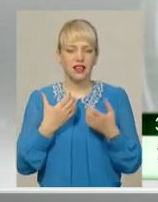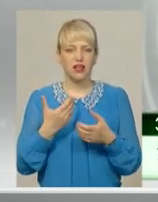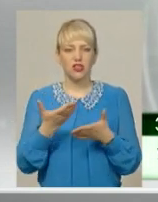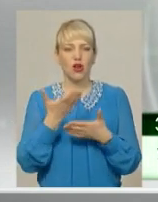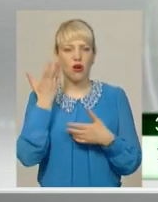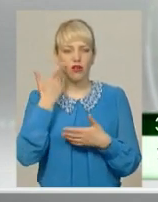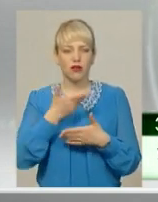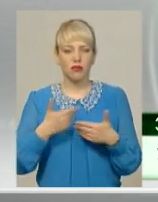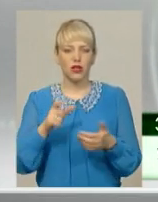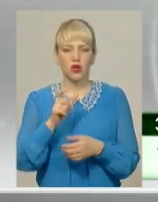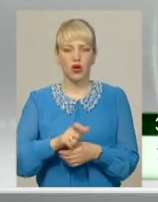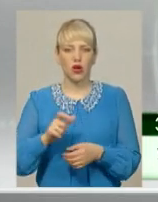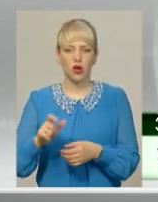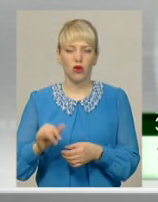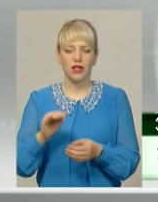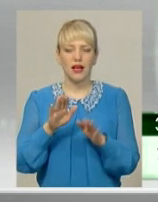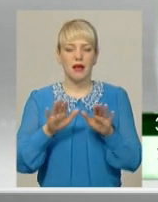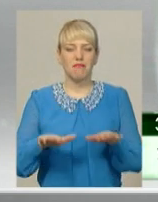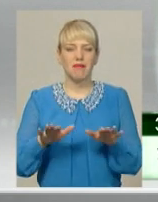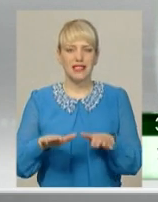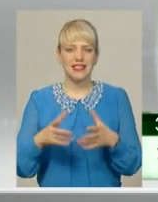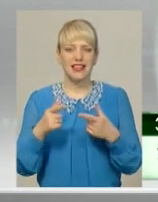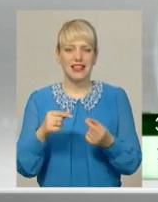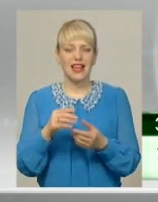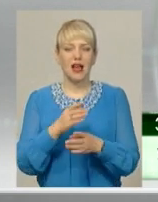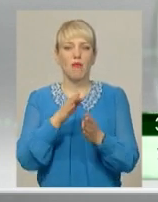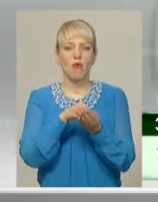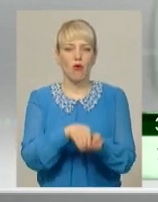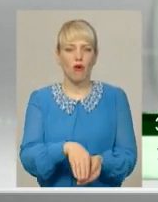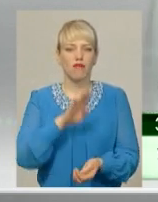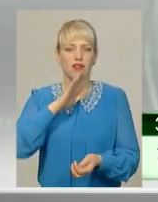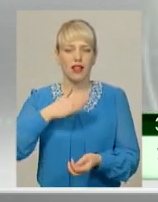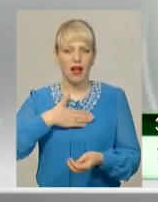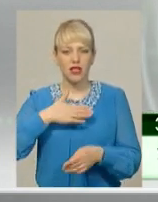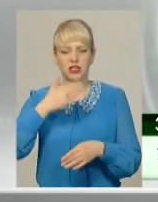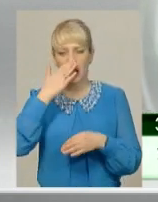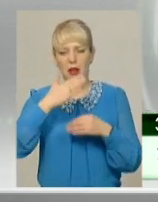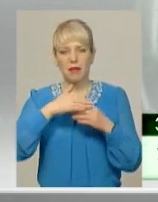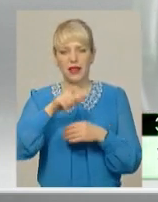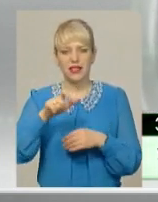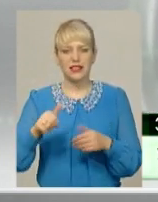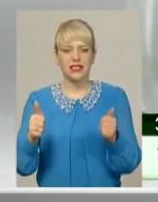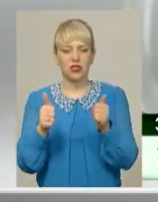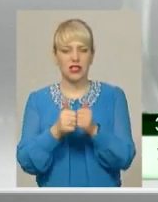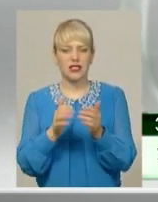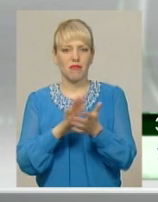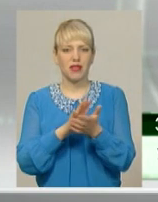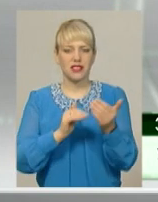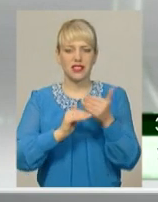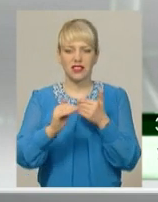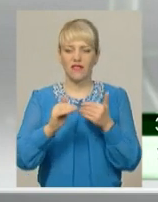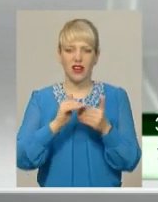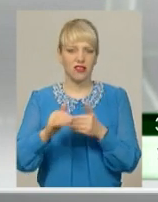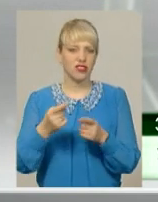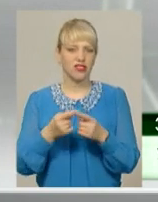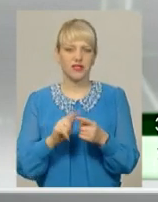ми люди, і місце, де покоїться наші близькі, сусідство є сміттєзвалищем, це парадоксальна річ.